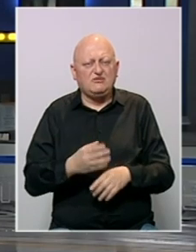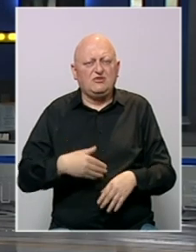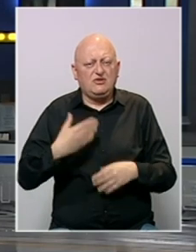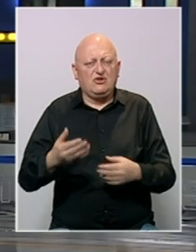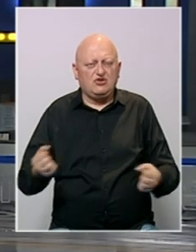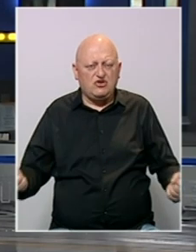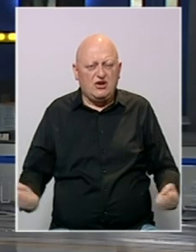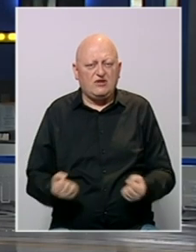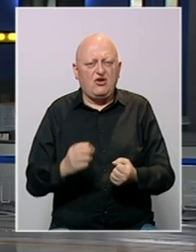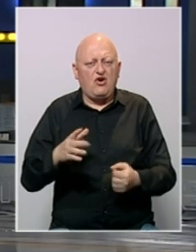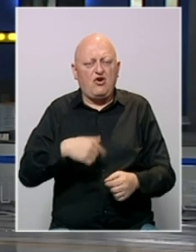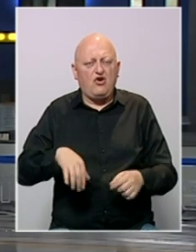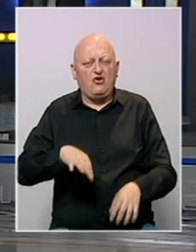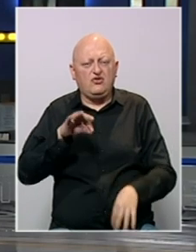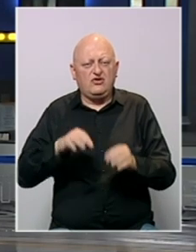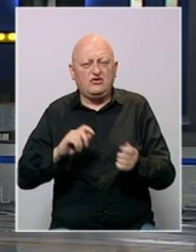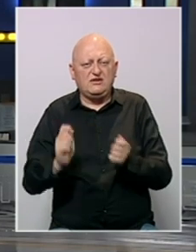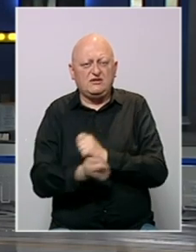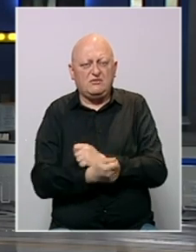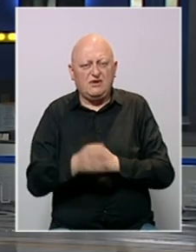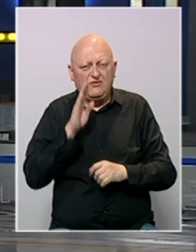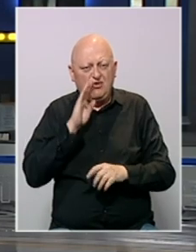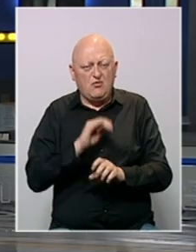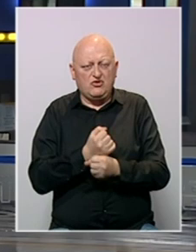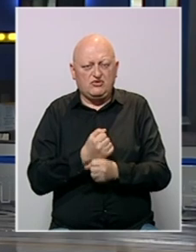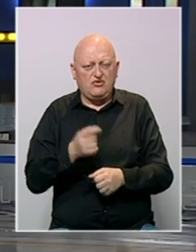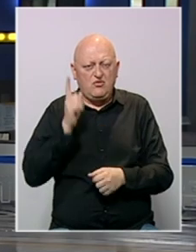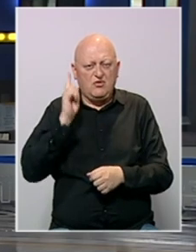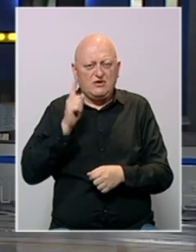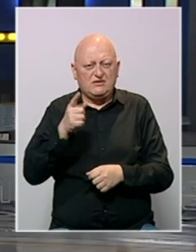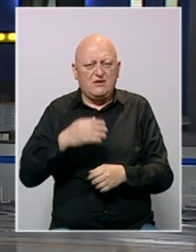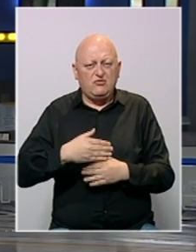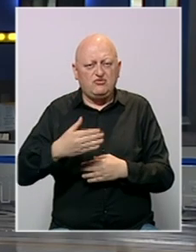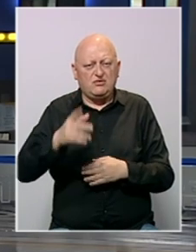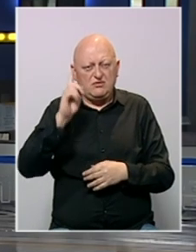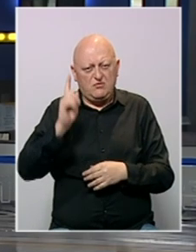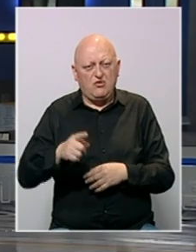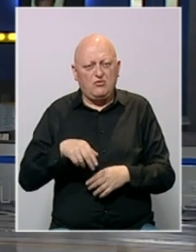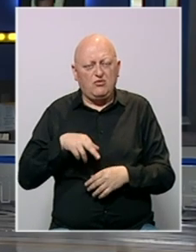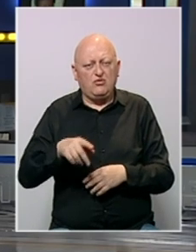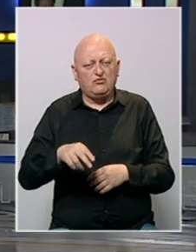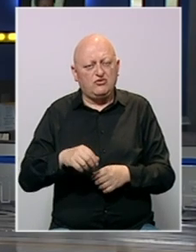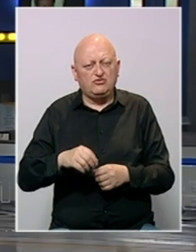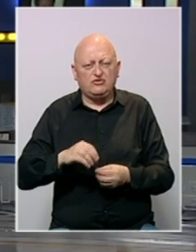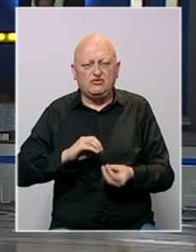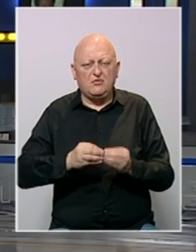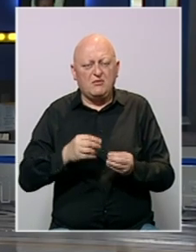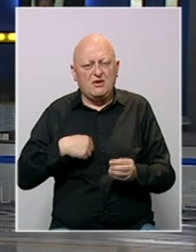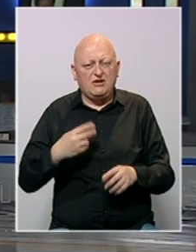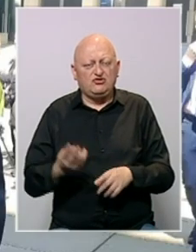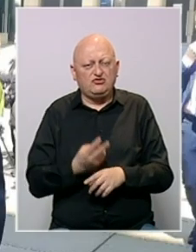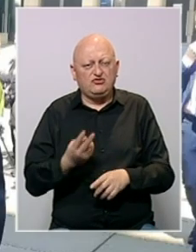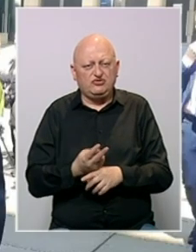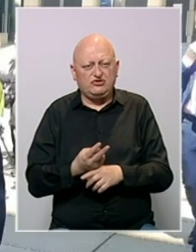se Sjedinjene američke države dodatno angažuju oko izborne reforme u Bosni i Hercegovini. Upozorio je da bi usuprotno moglo doći do